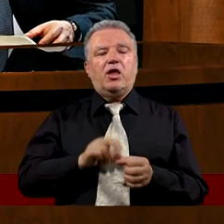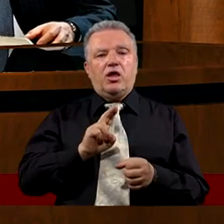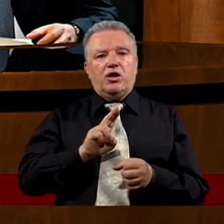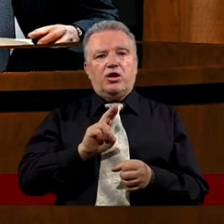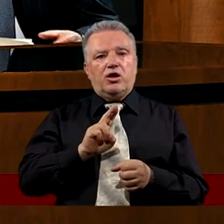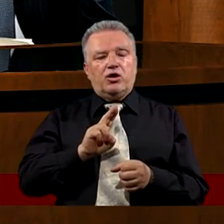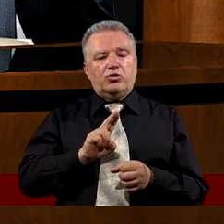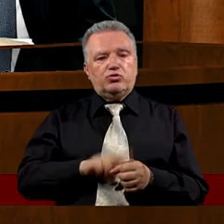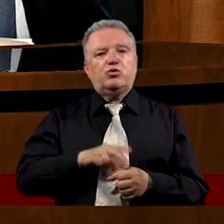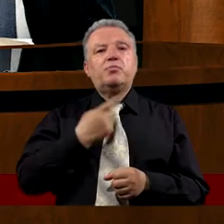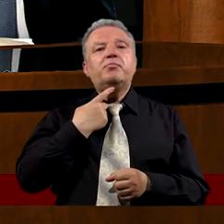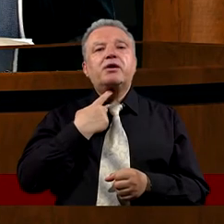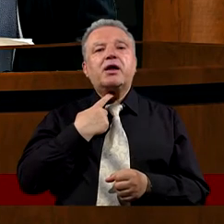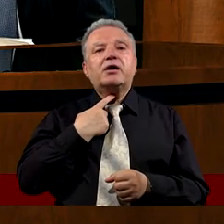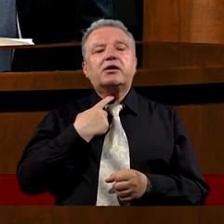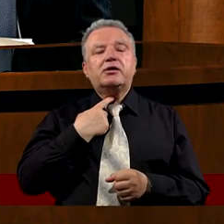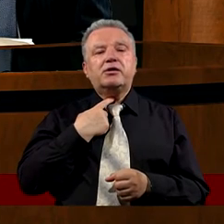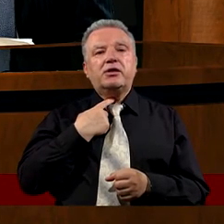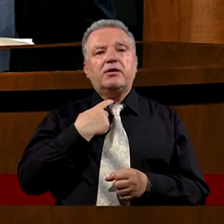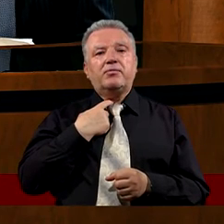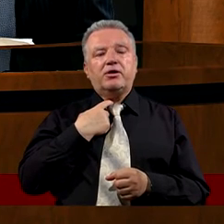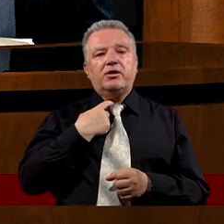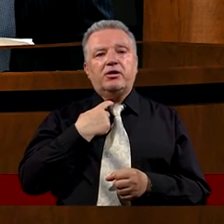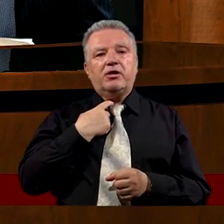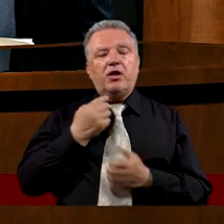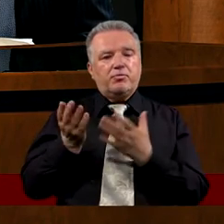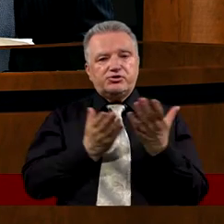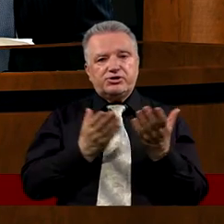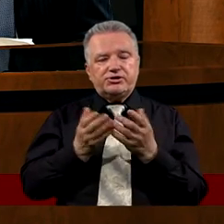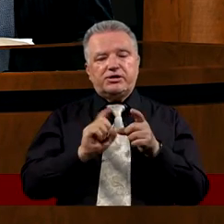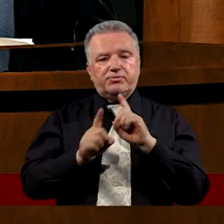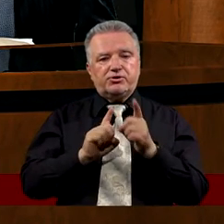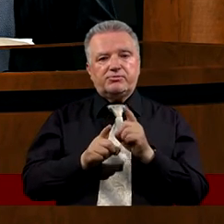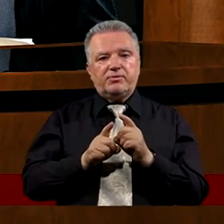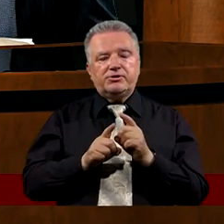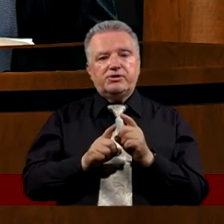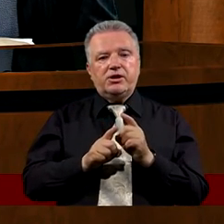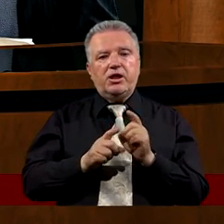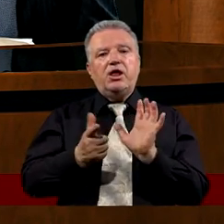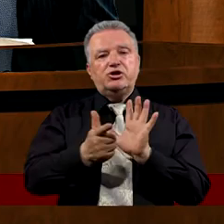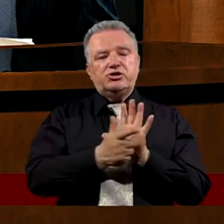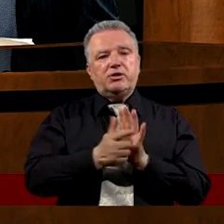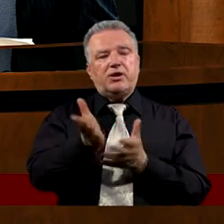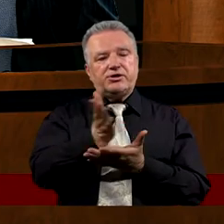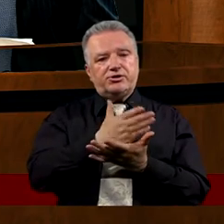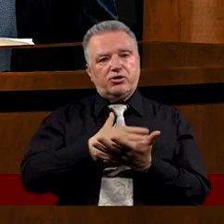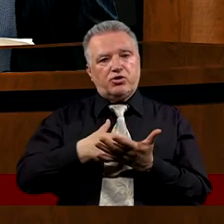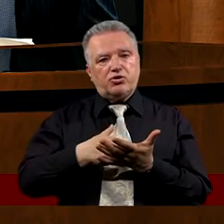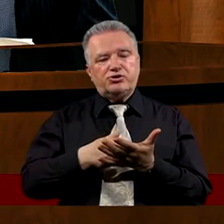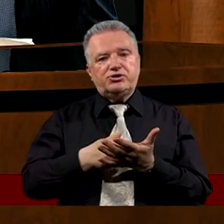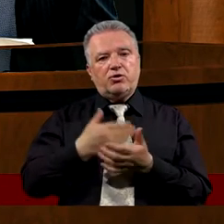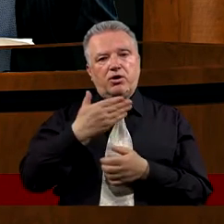Pragniemy Również Odnieść się Porozmawiać chwilkę o niej Zapisana jest w 17 rozdziale